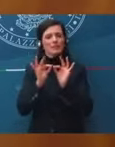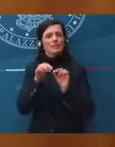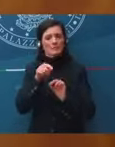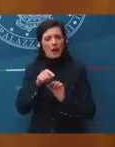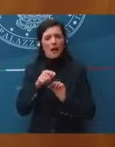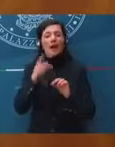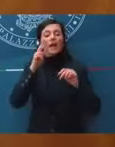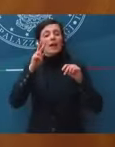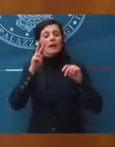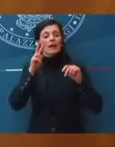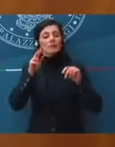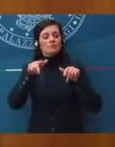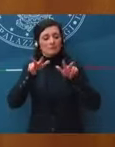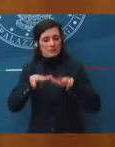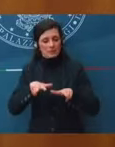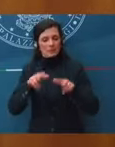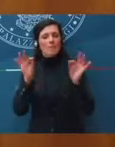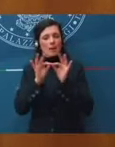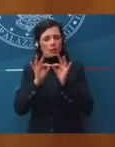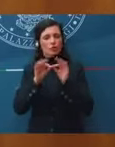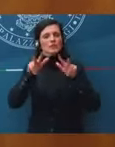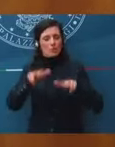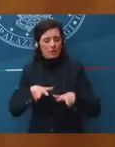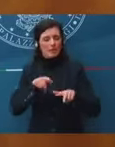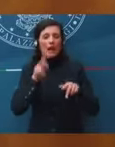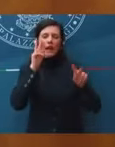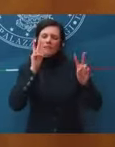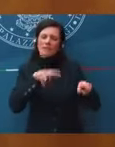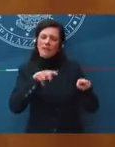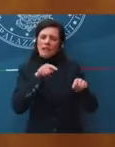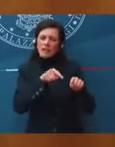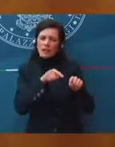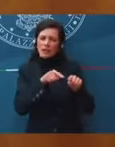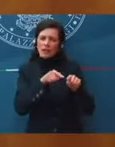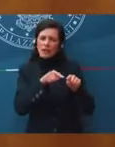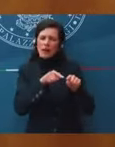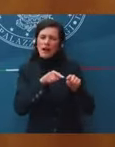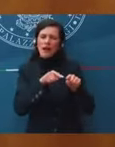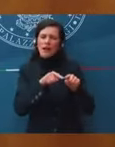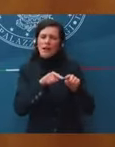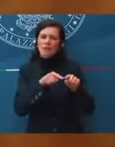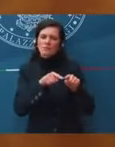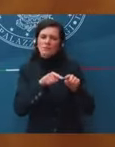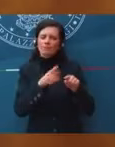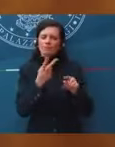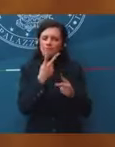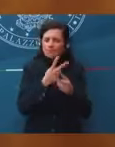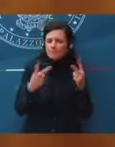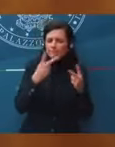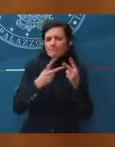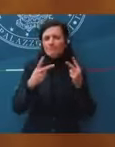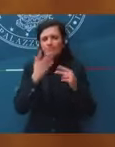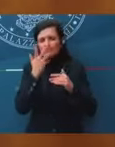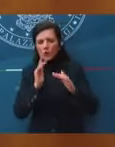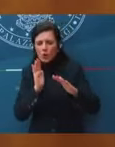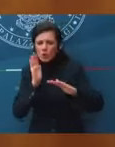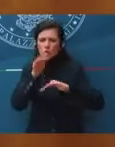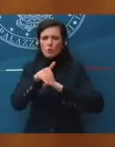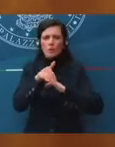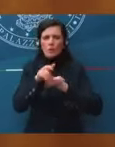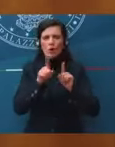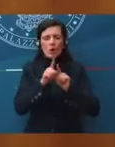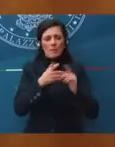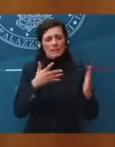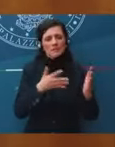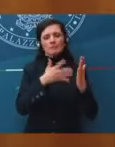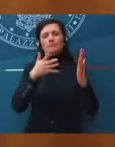tentativo di superare i paletti limiti